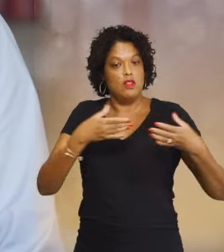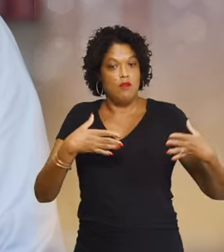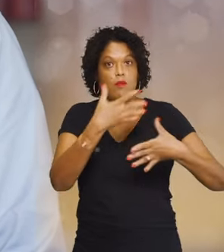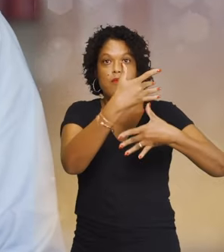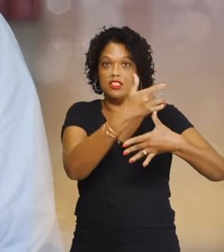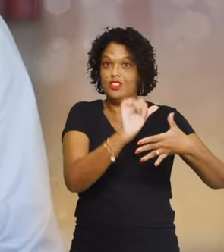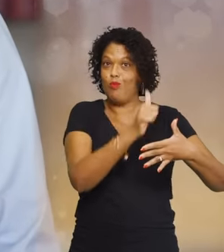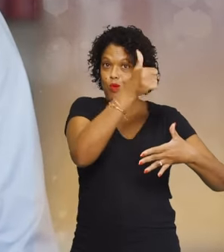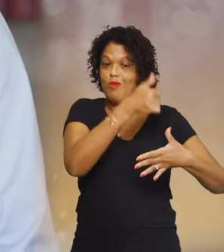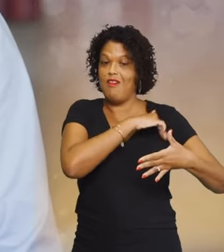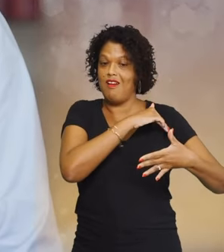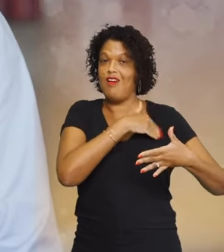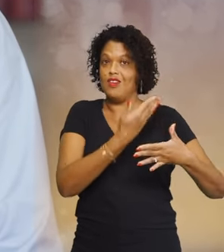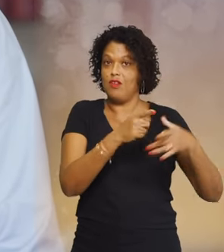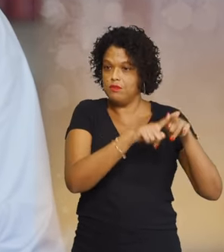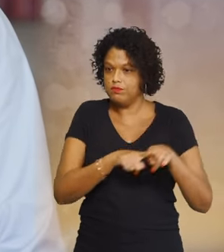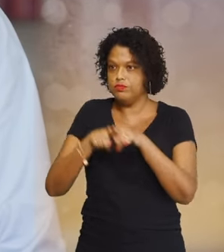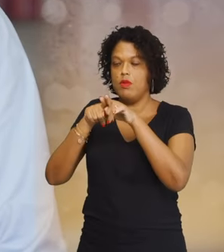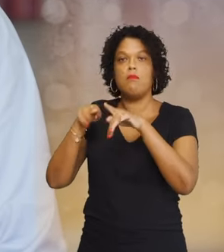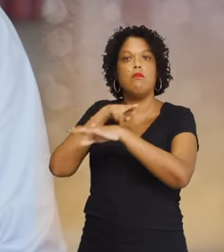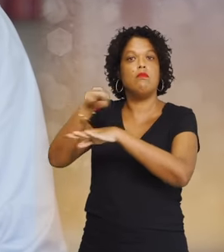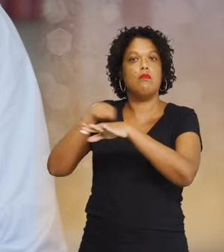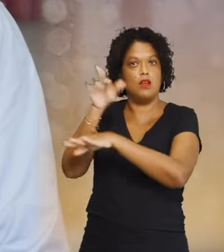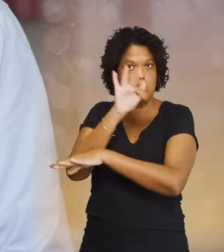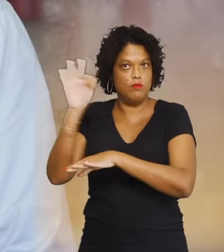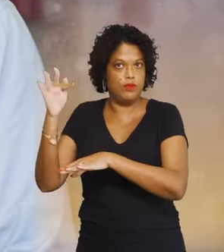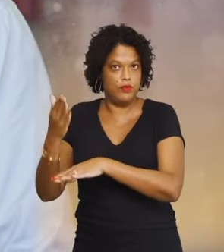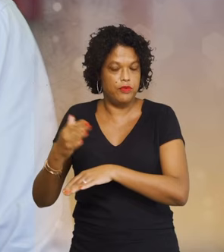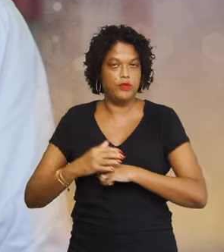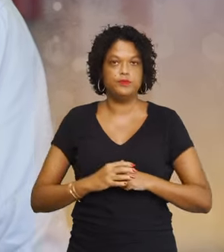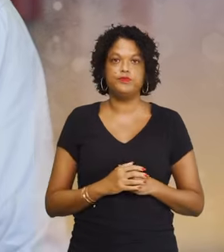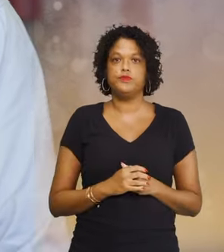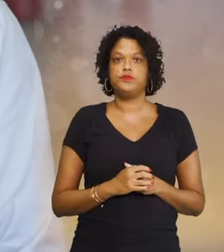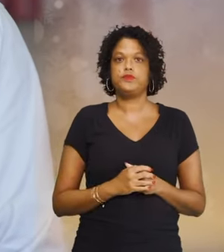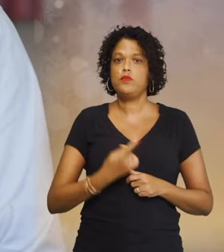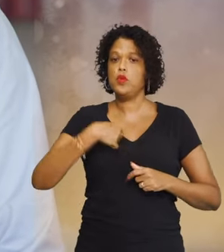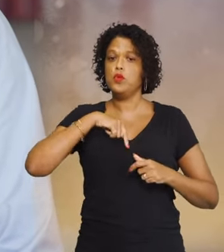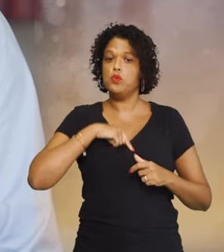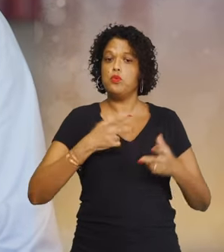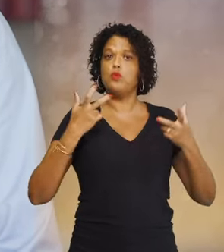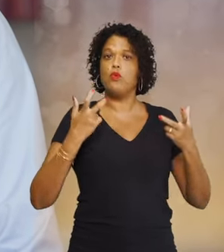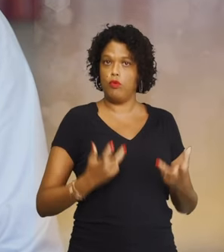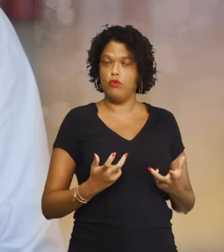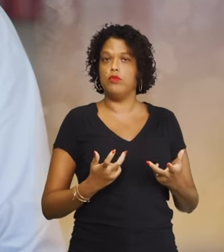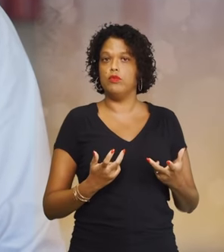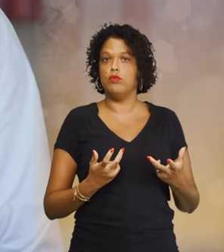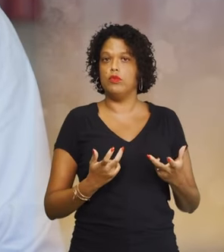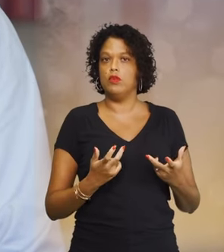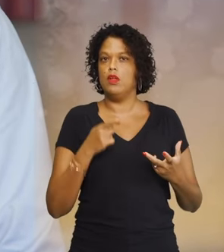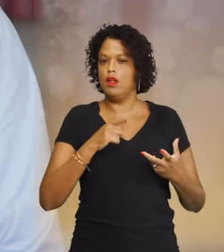Martinique. sera la première agence, comme d'ailleurs toutes les régions sous le plan national. Et nous voulons absolument être